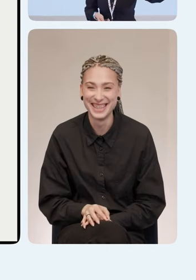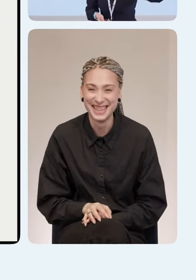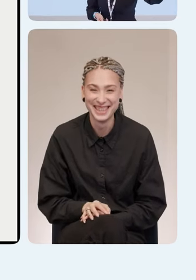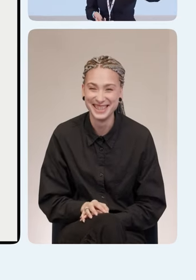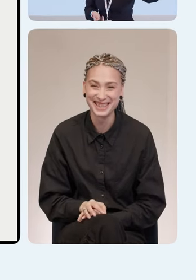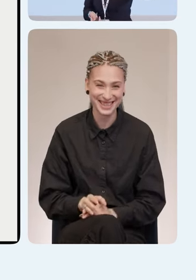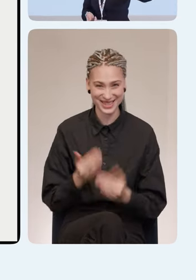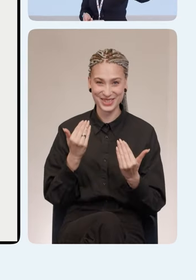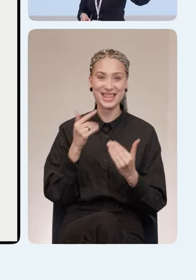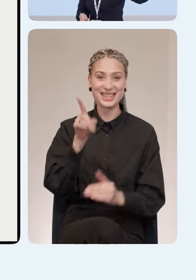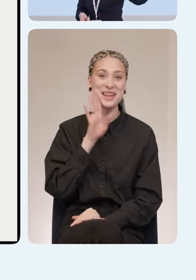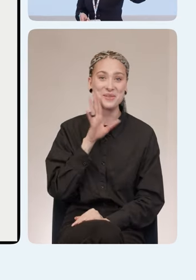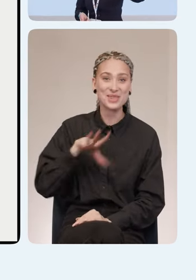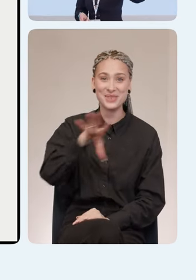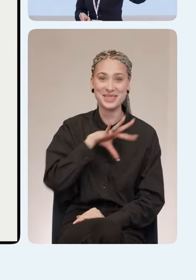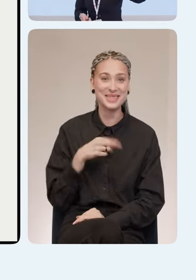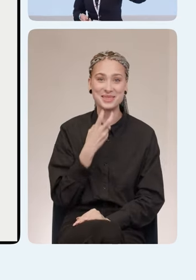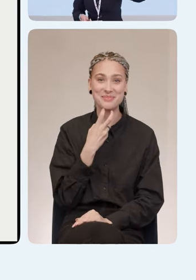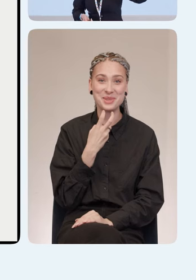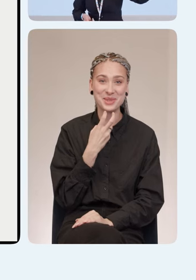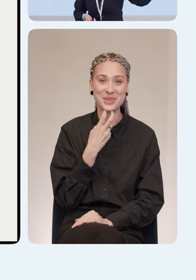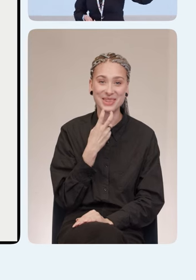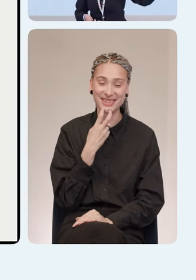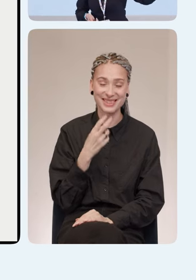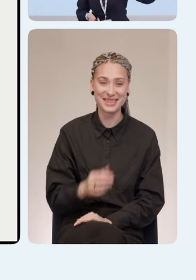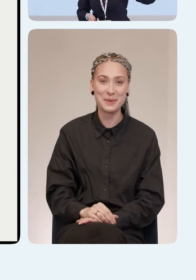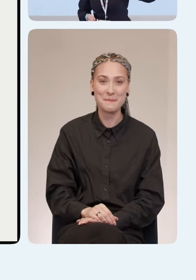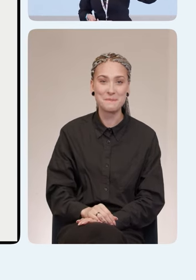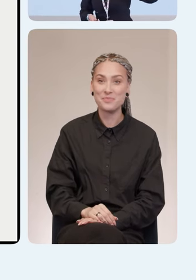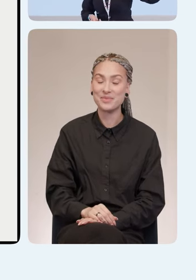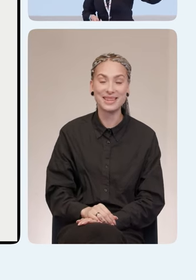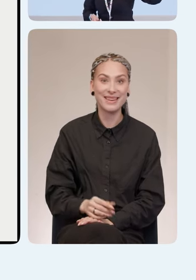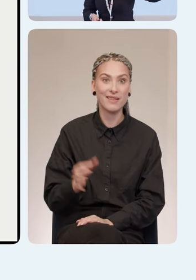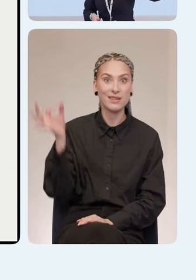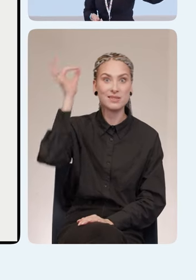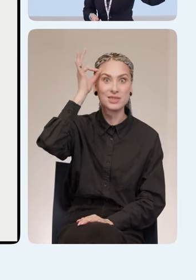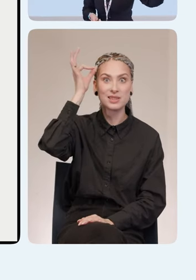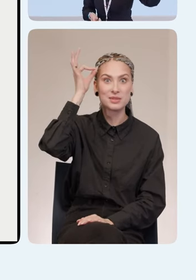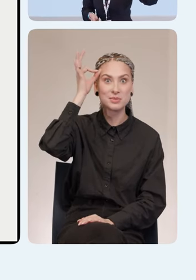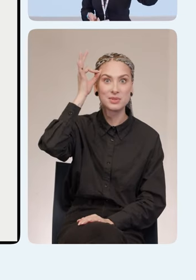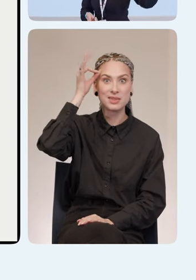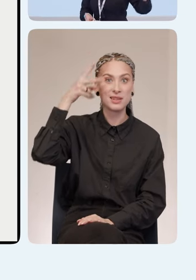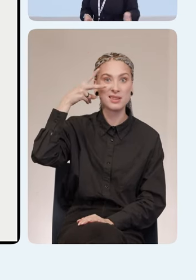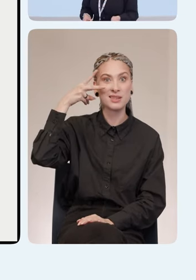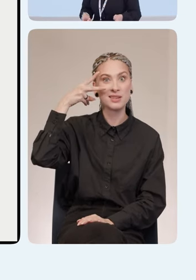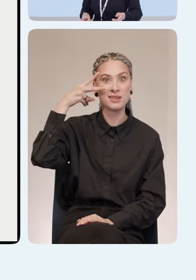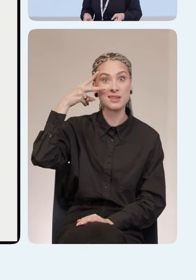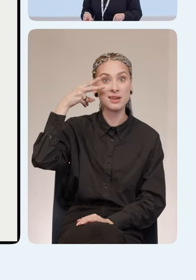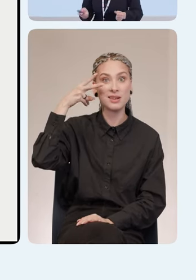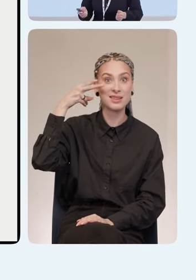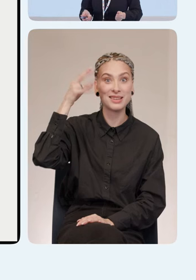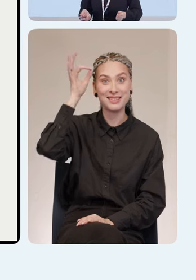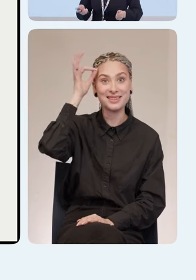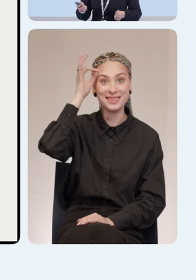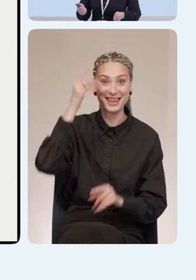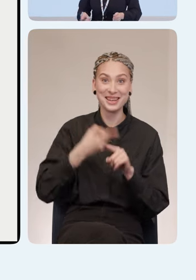смеха, потому что у них... Как это? Вьетнамские флешбеки. Да, потому что это все правда